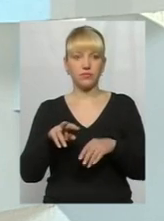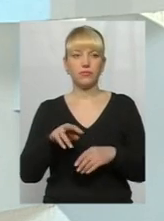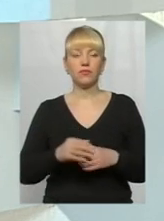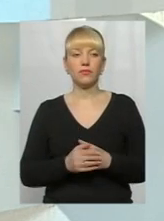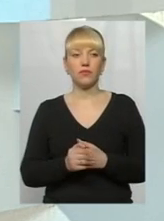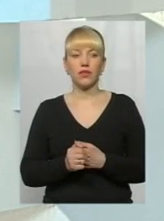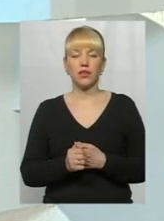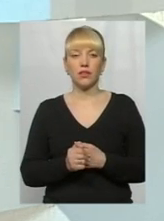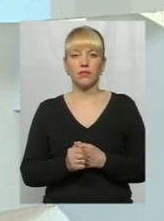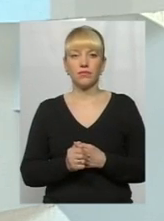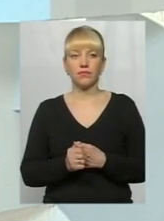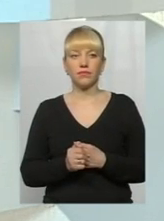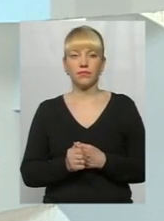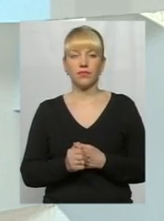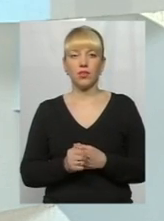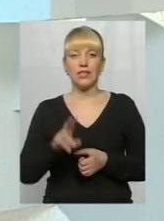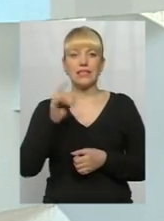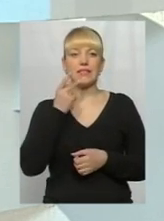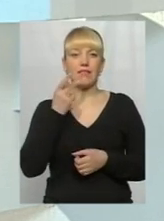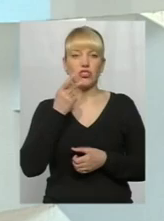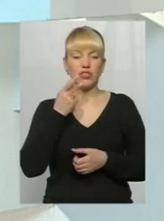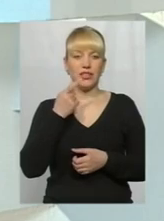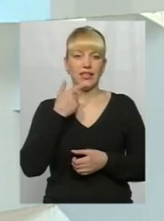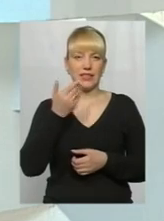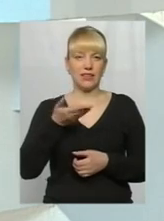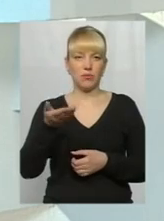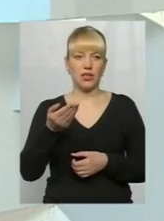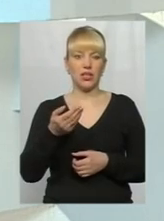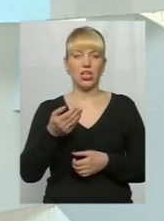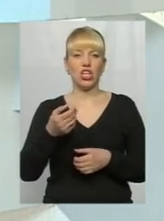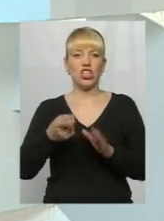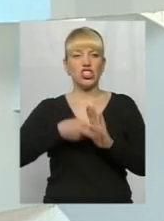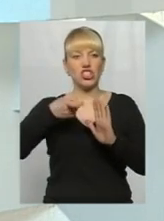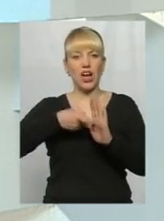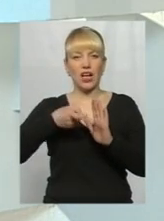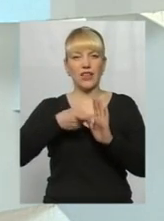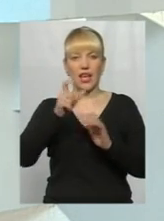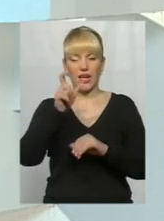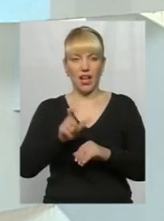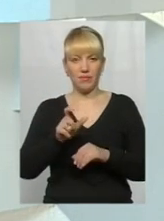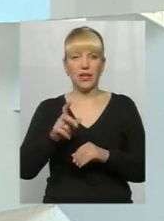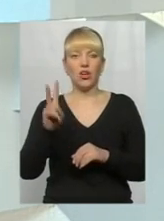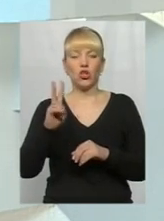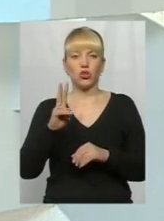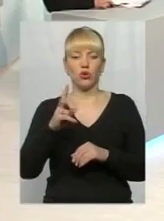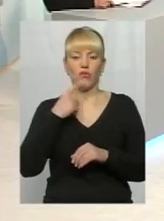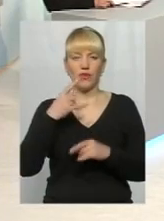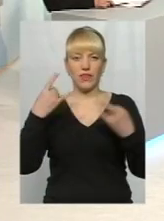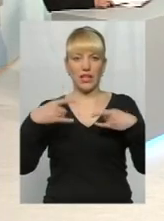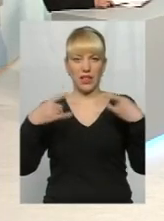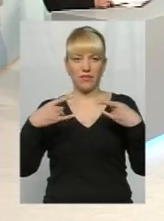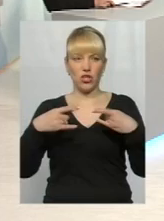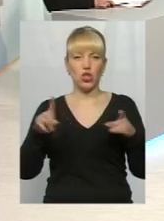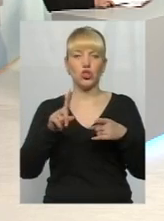тодішній республіці, то завжди цитували шахтаря, дуже заслуженого, який сказав на одному з телеефірів,